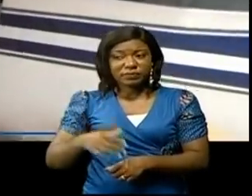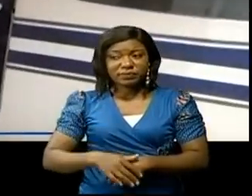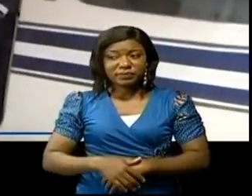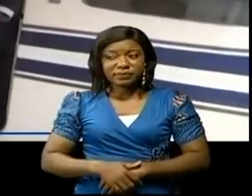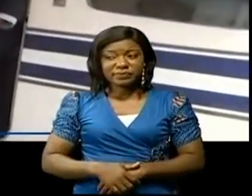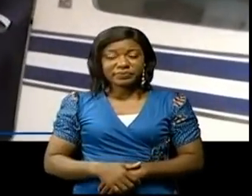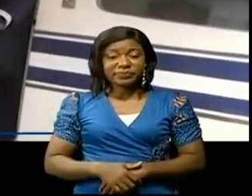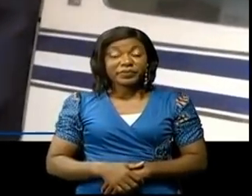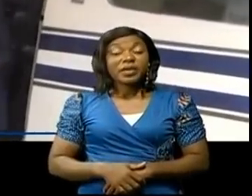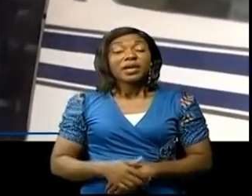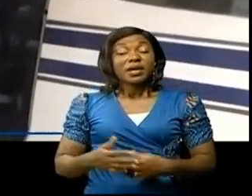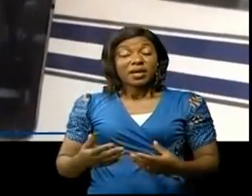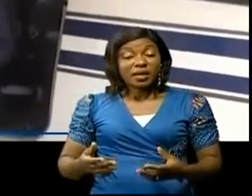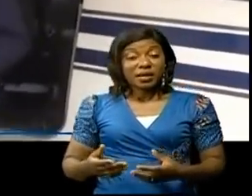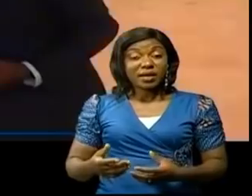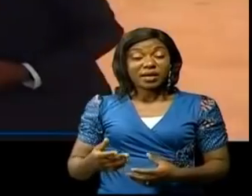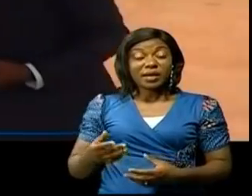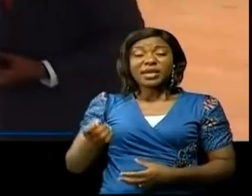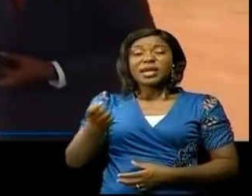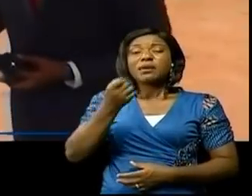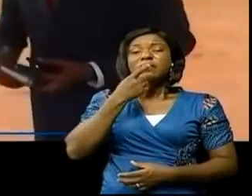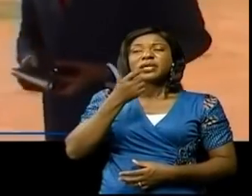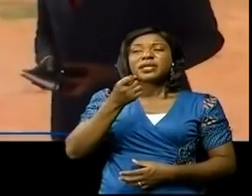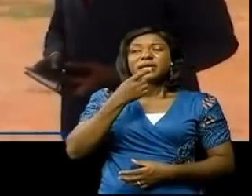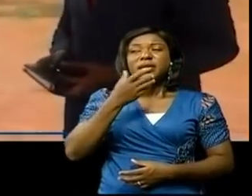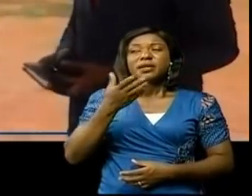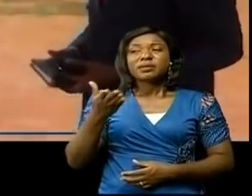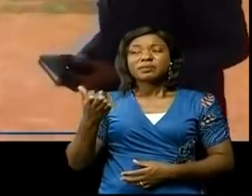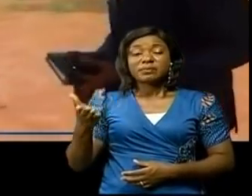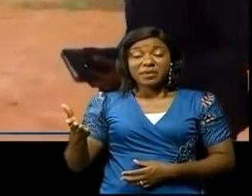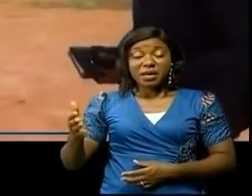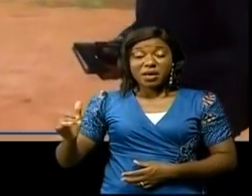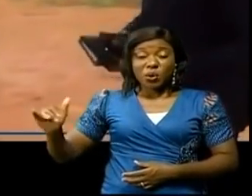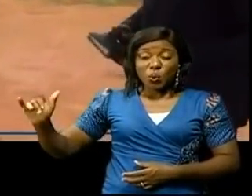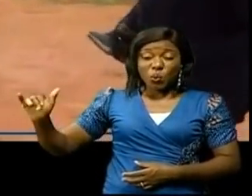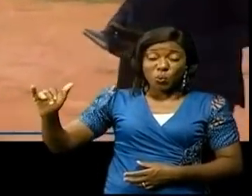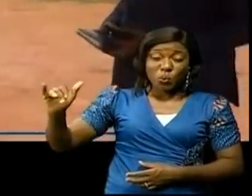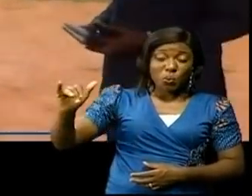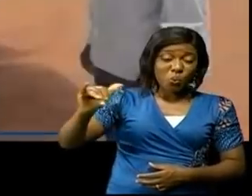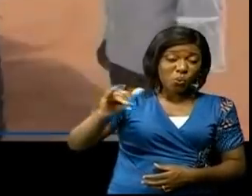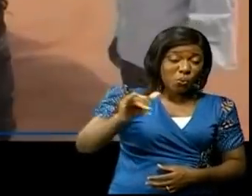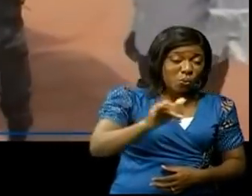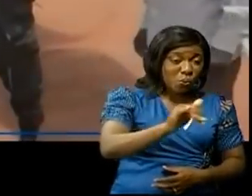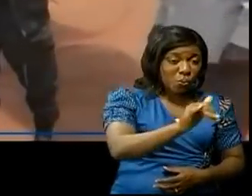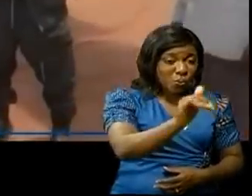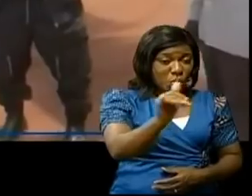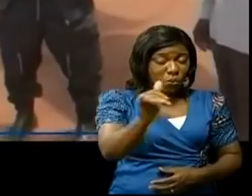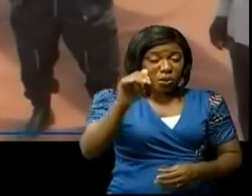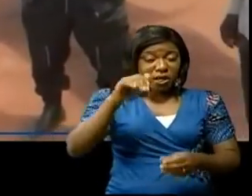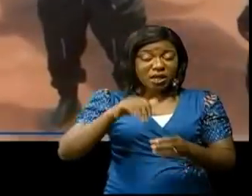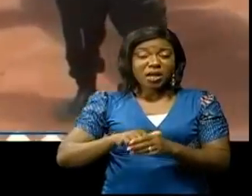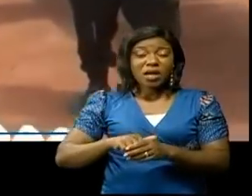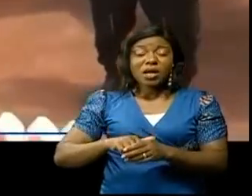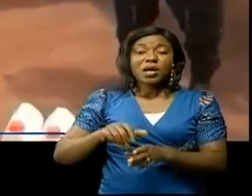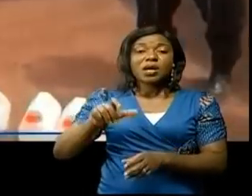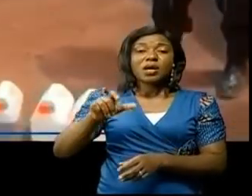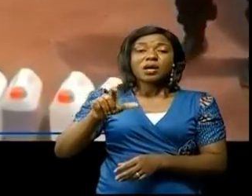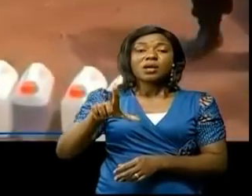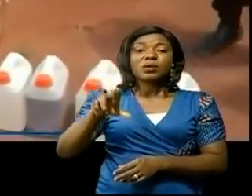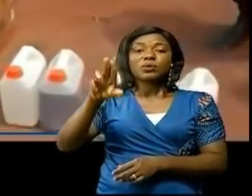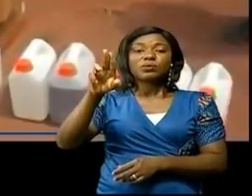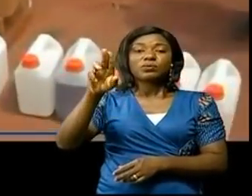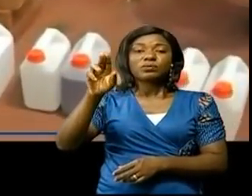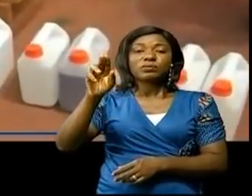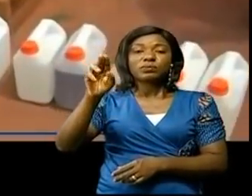acheminer des produits pharmaceutiques en faveur des victimes de l'accident ferroviaire de la gare de Bouyofoué à Louboudi dans la province de l'Oulaba et